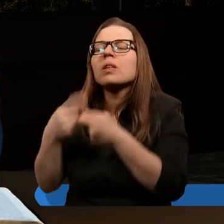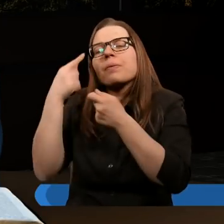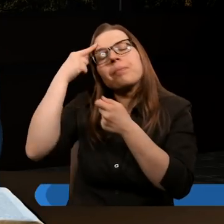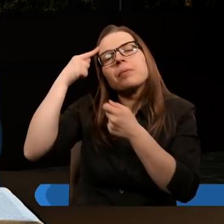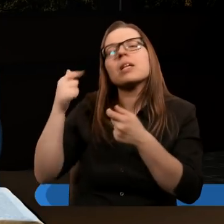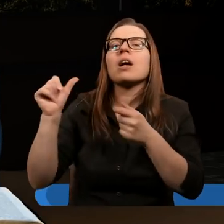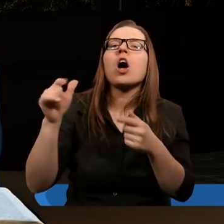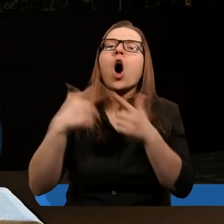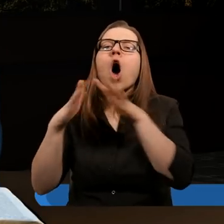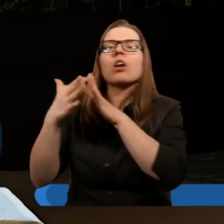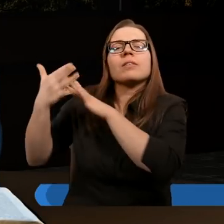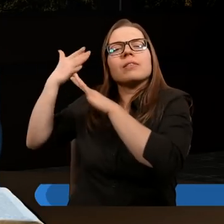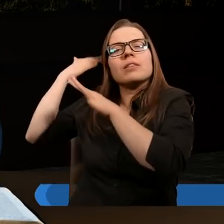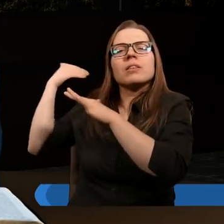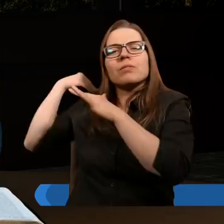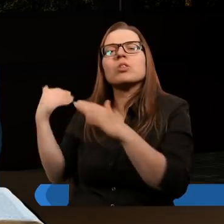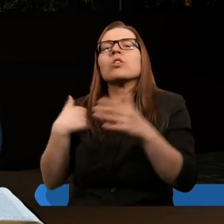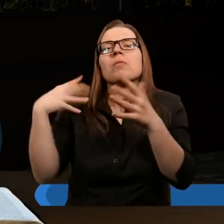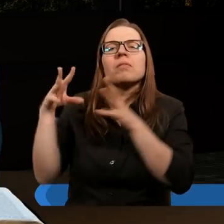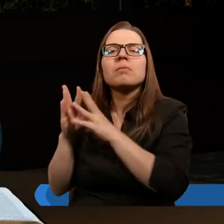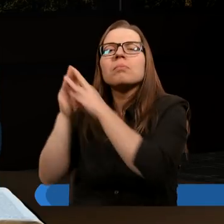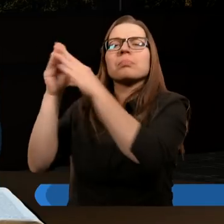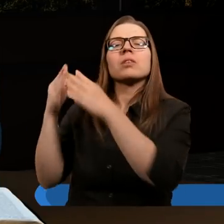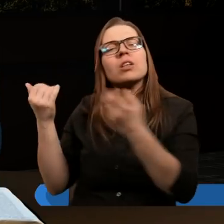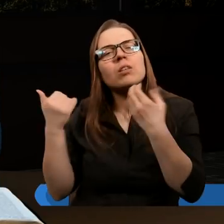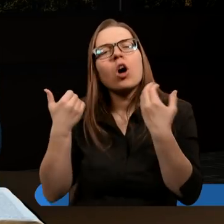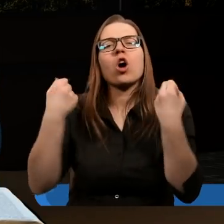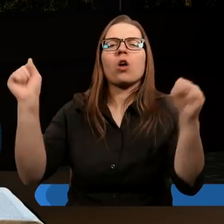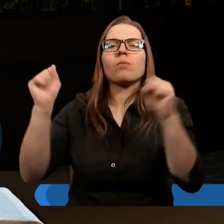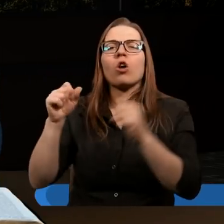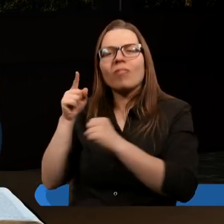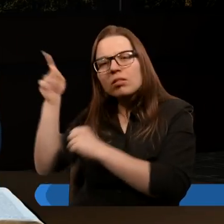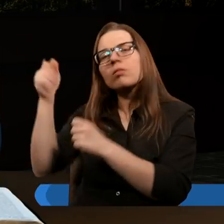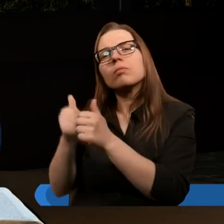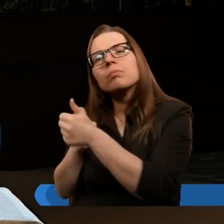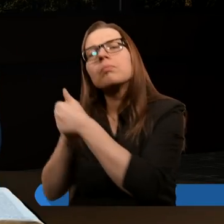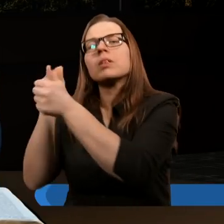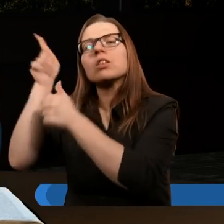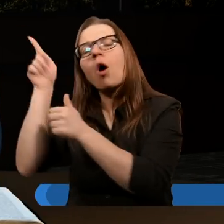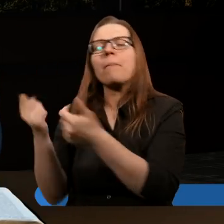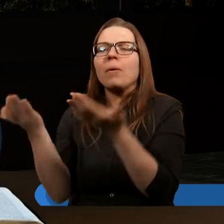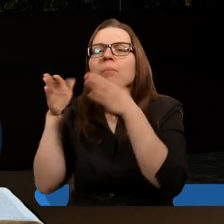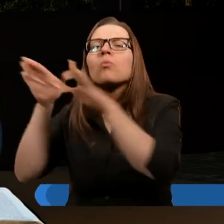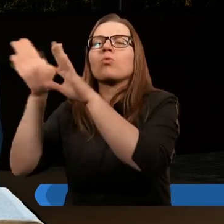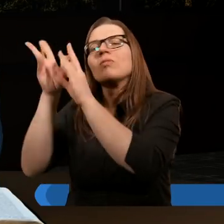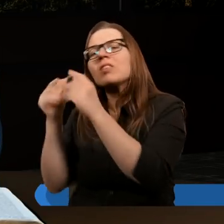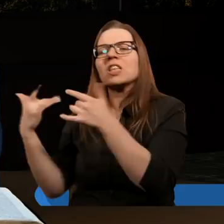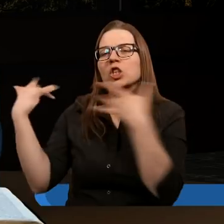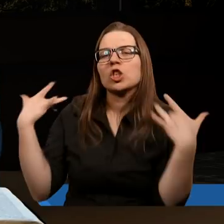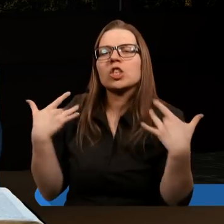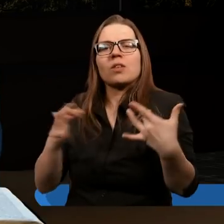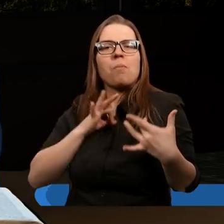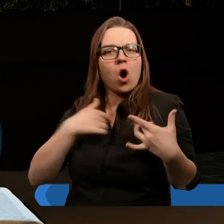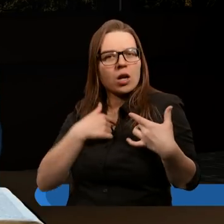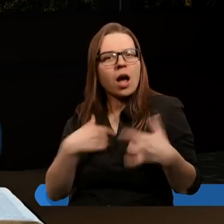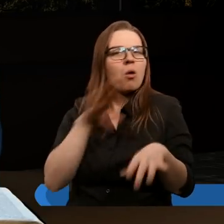Kościół z pierwszych wieków, Kościół zakochany w Tobie, gotowy poświęcić wszystko, gotowy złożyć życie